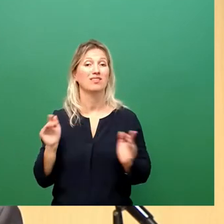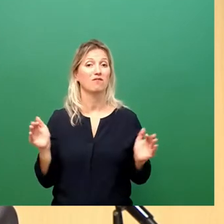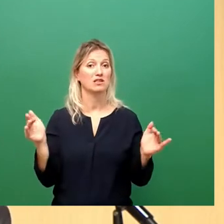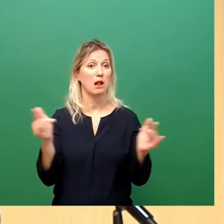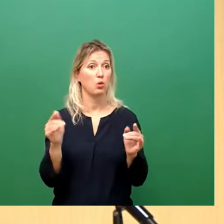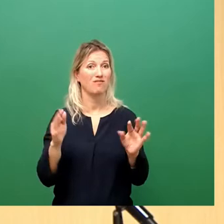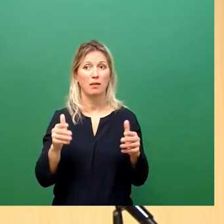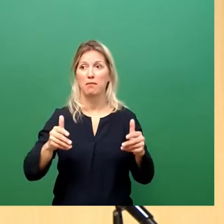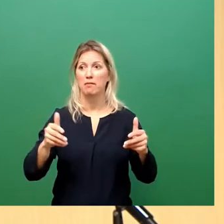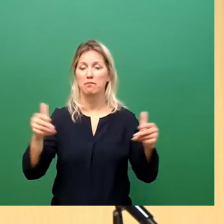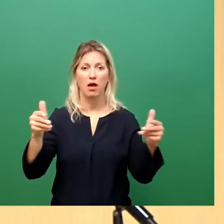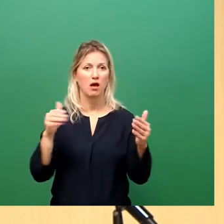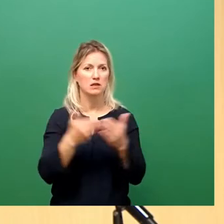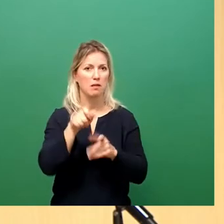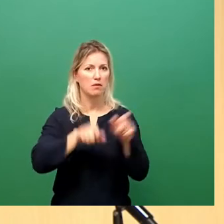Kapazitäten binden.